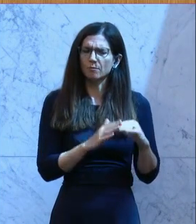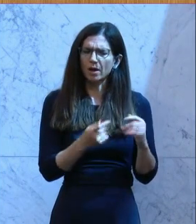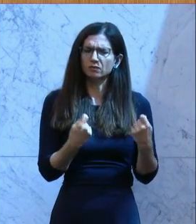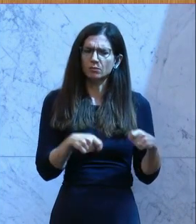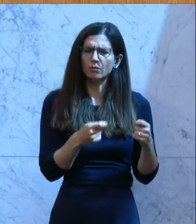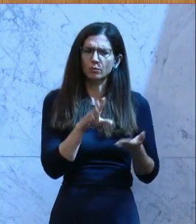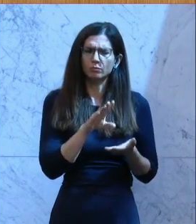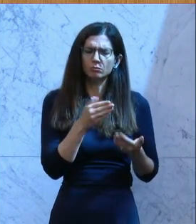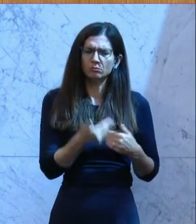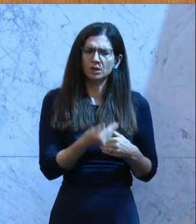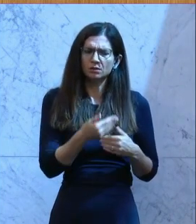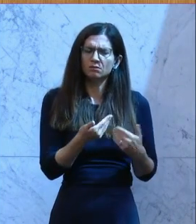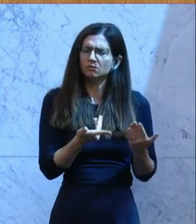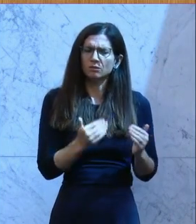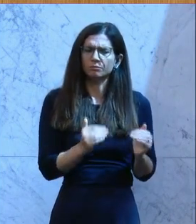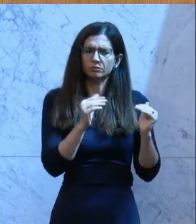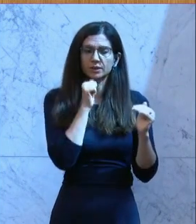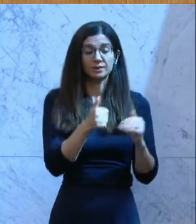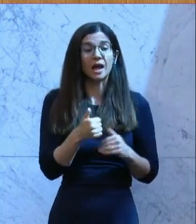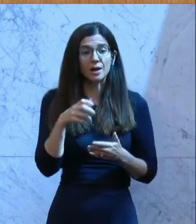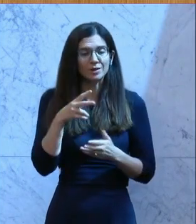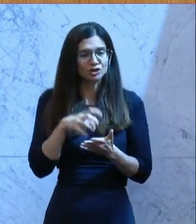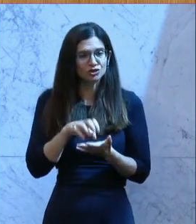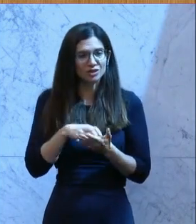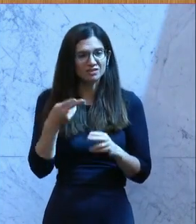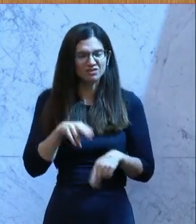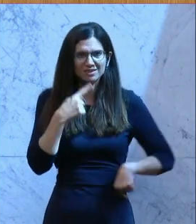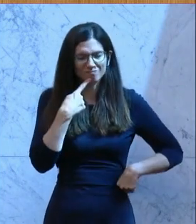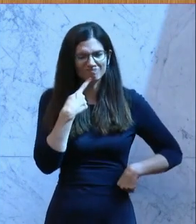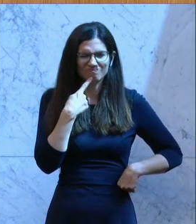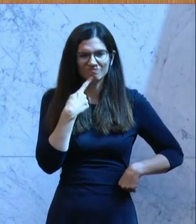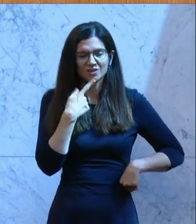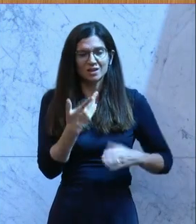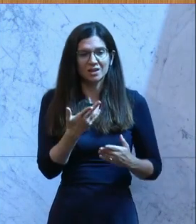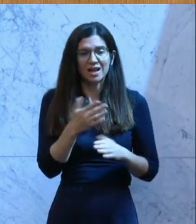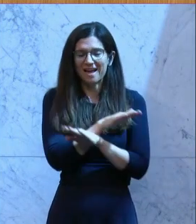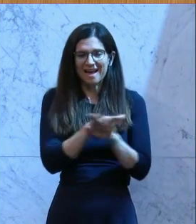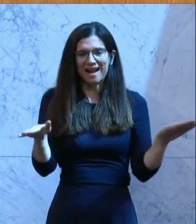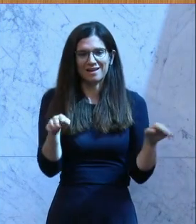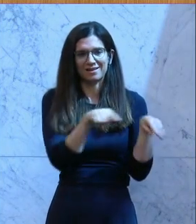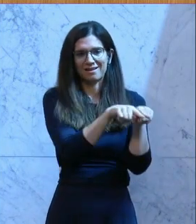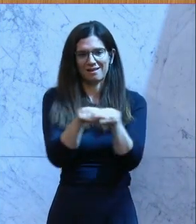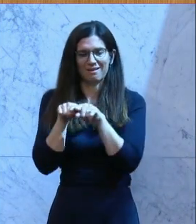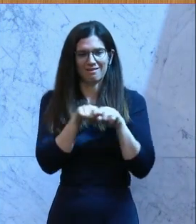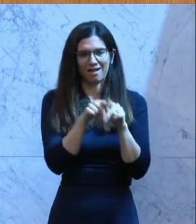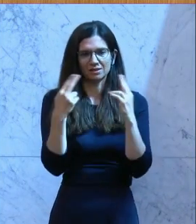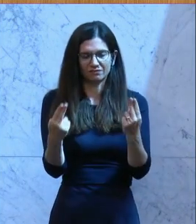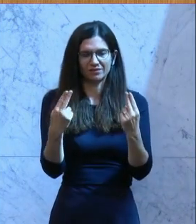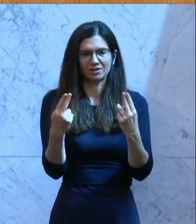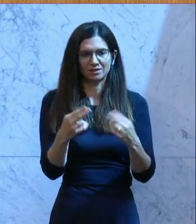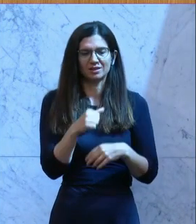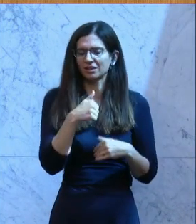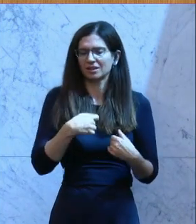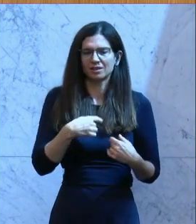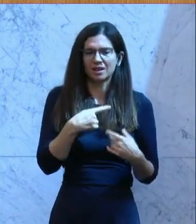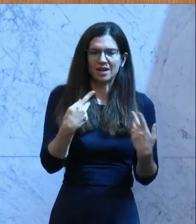steigen nicht. Was hat die Stadt Wien gemacht? Die Stadt Wien hat gesagt, uns sind alle Menschen in Wien wichtig. Wurscht, ob sie im